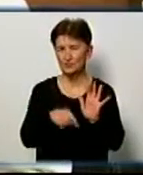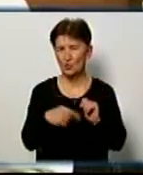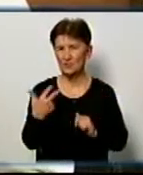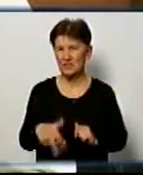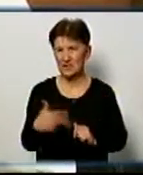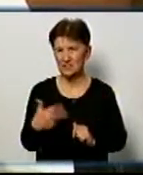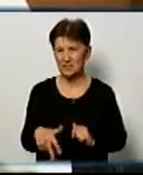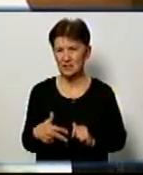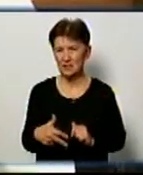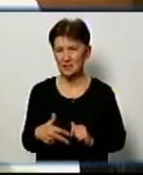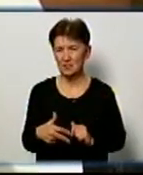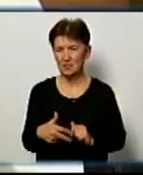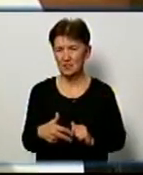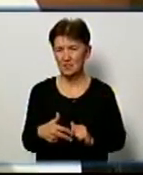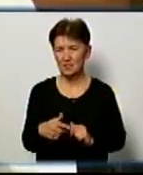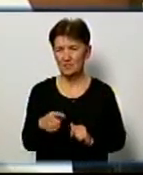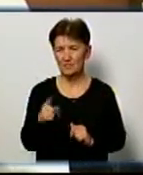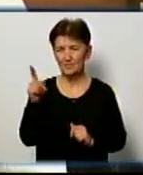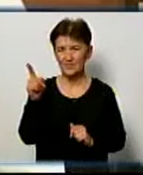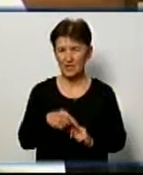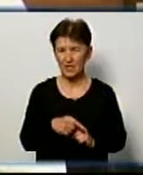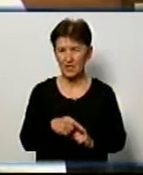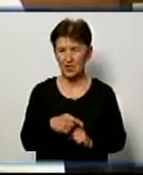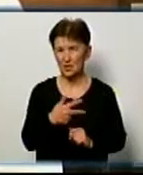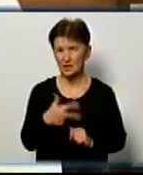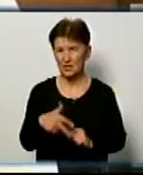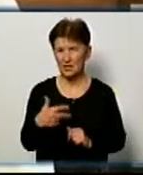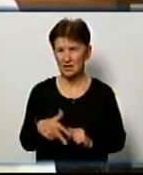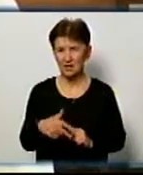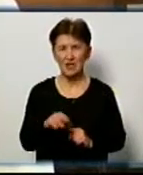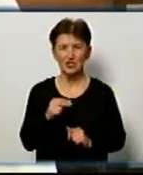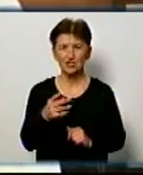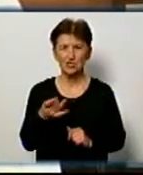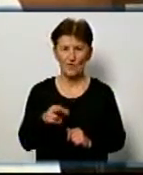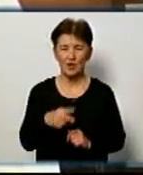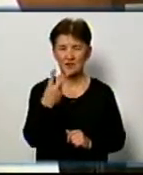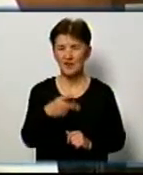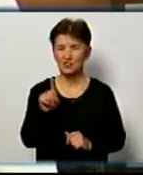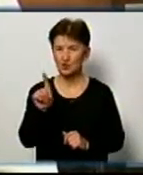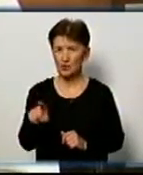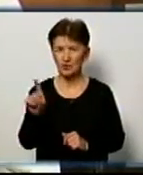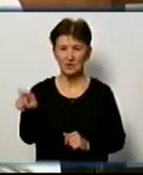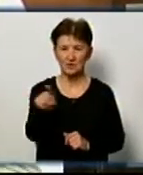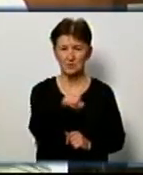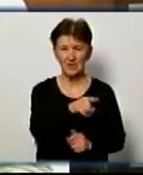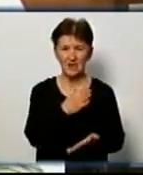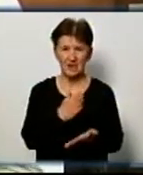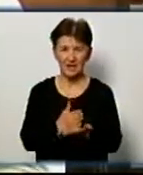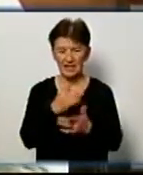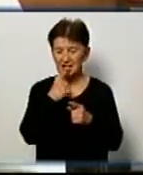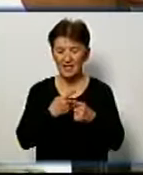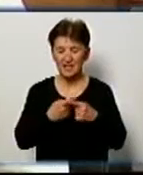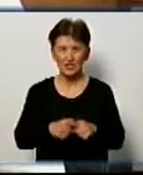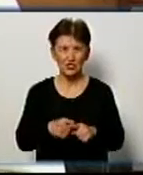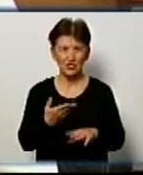на Чорновола 21. Там є певні технічні складнощі,